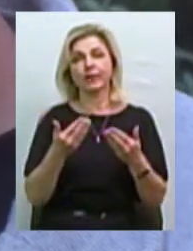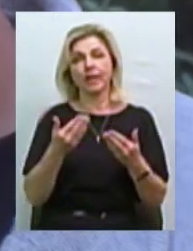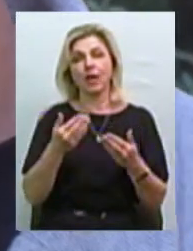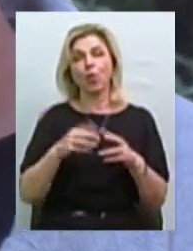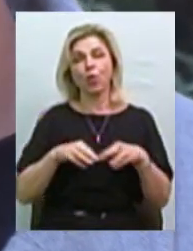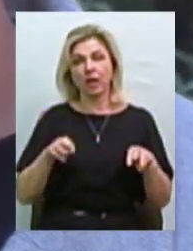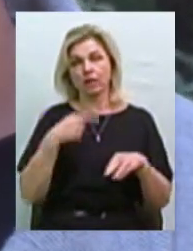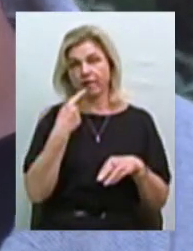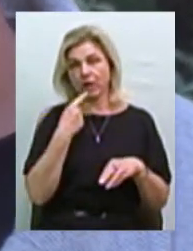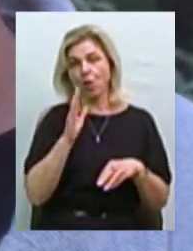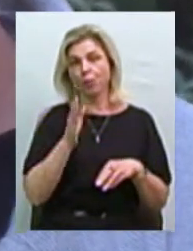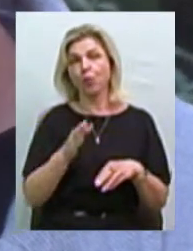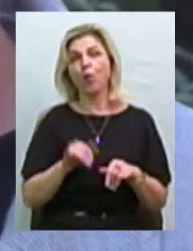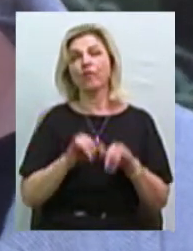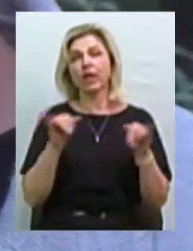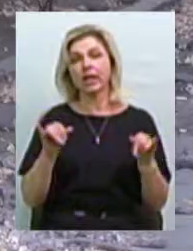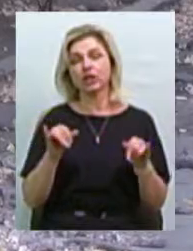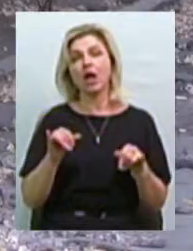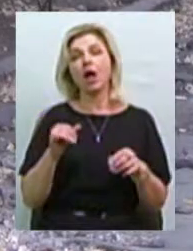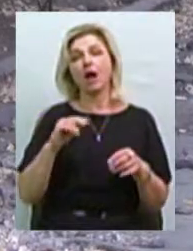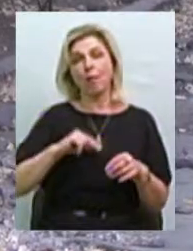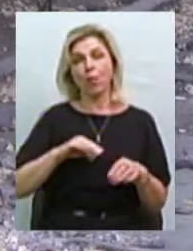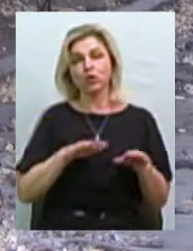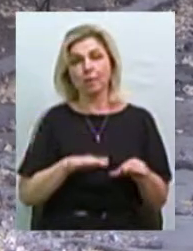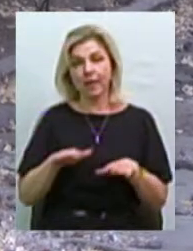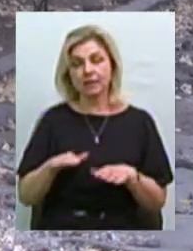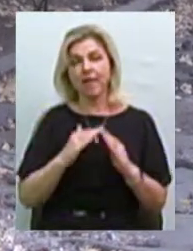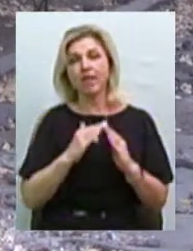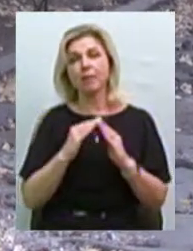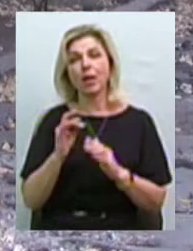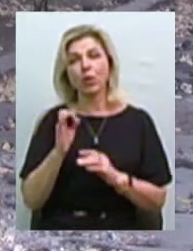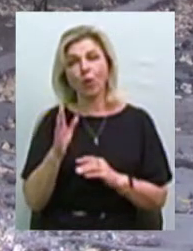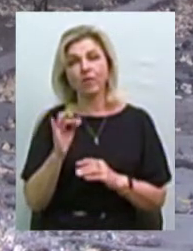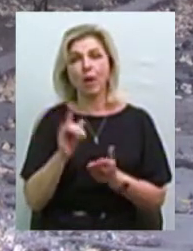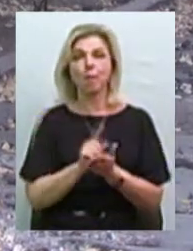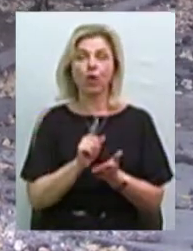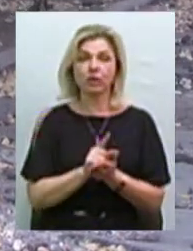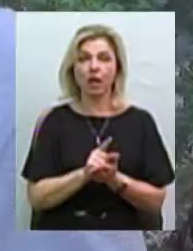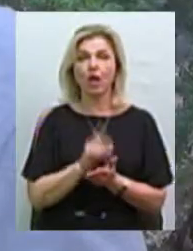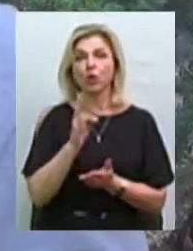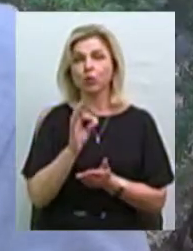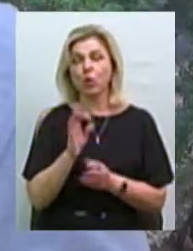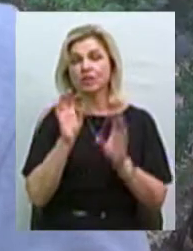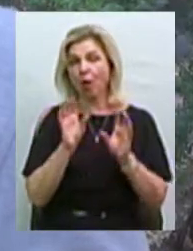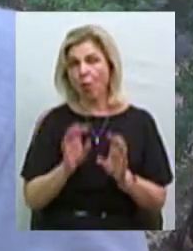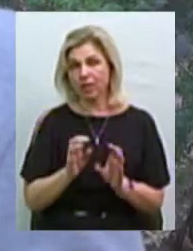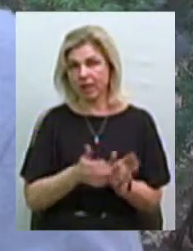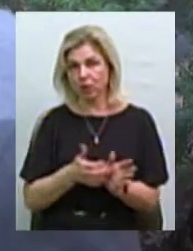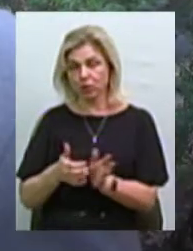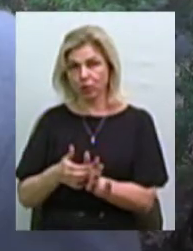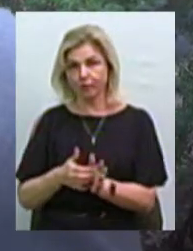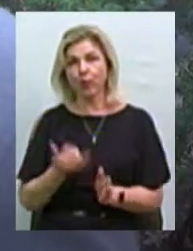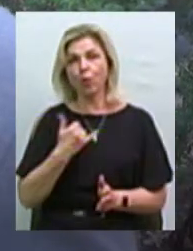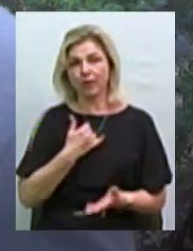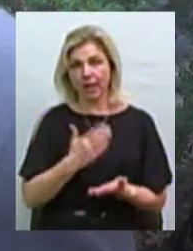кількість фермерів, робочих місць та податків. В той же час висловлює сумніви, законопроект не досконали. У мене є взагалі сумніви, що